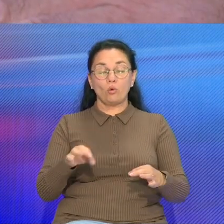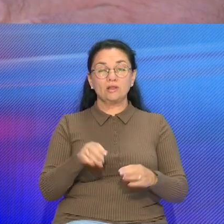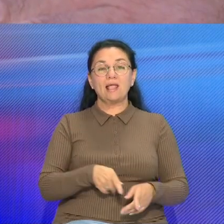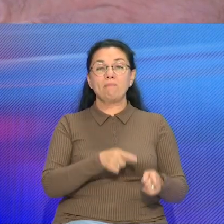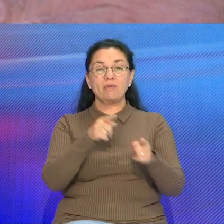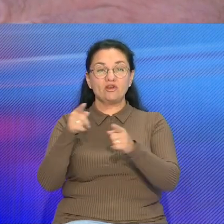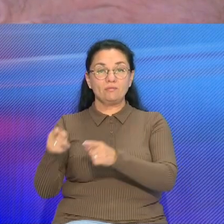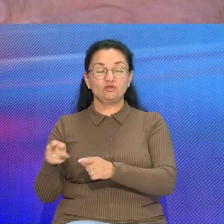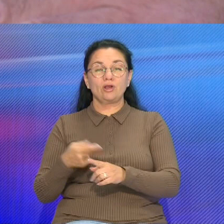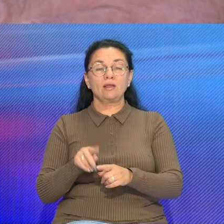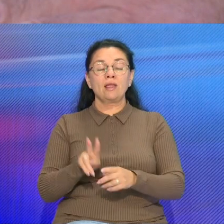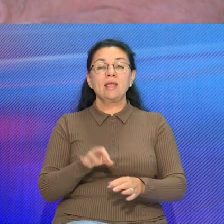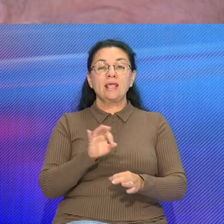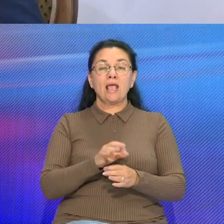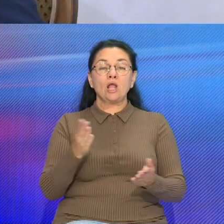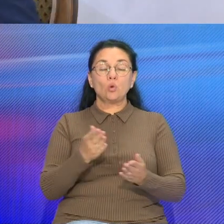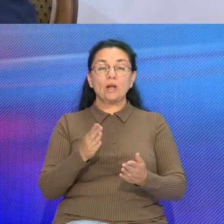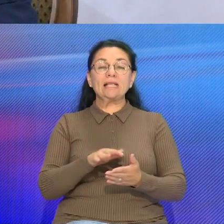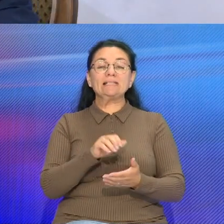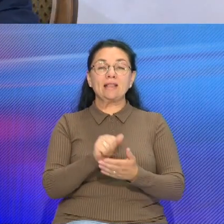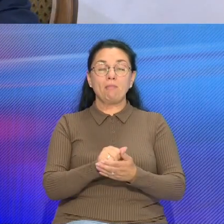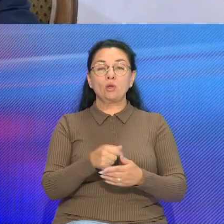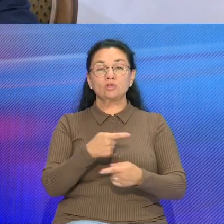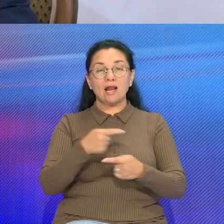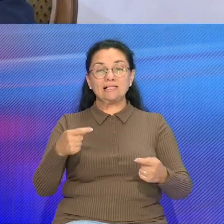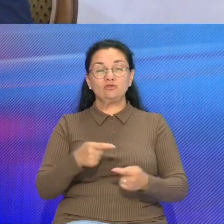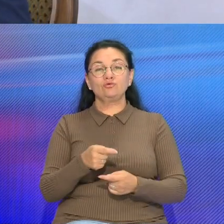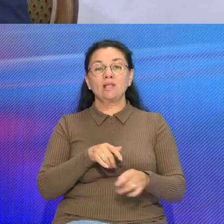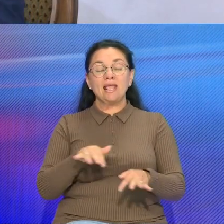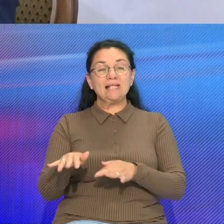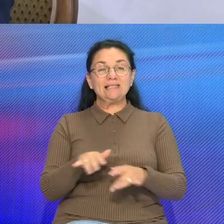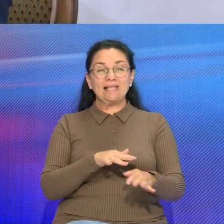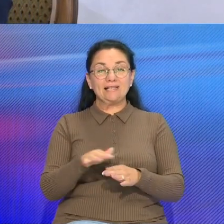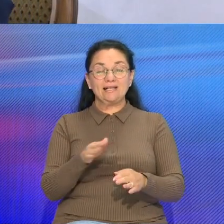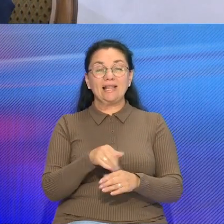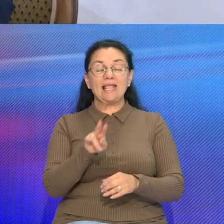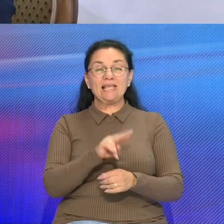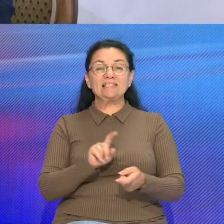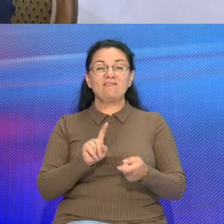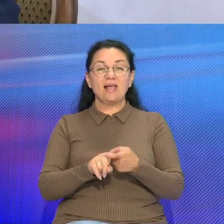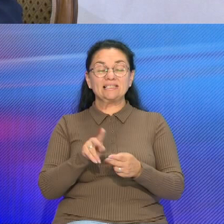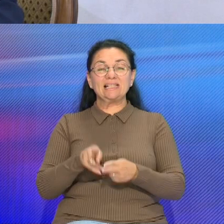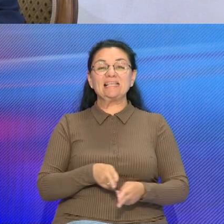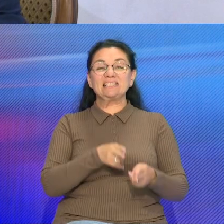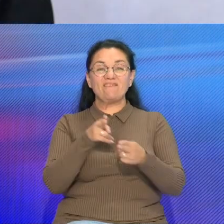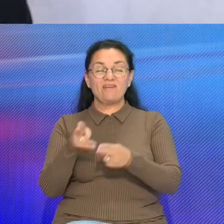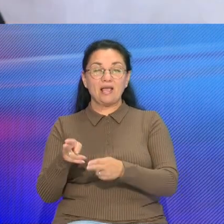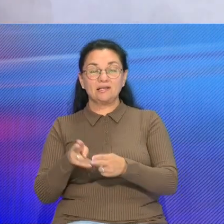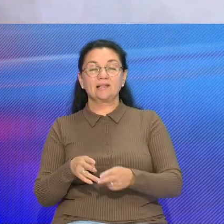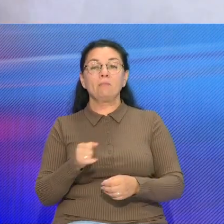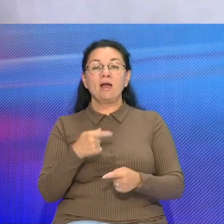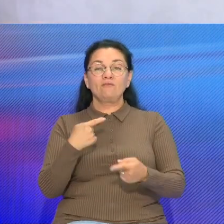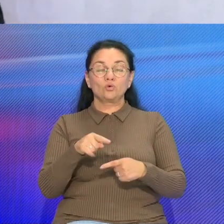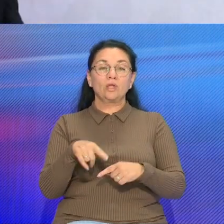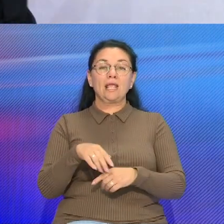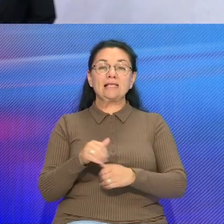які займаются предпринимательской деятельностью И по інших питаниях, связанных с уездом на территории краин-удельниц договора